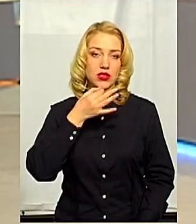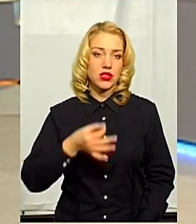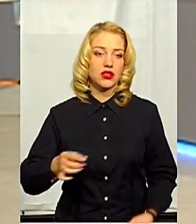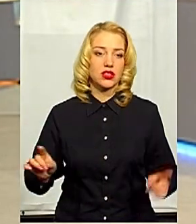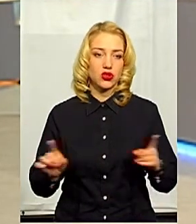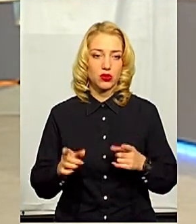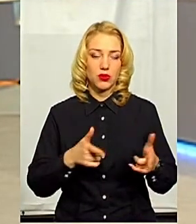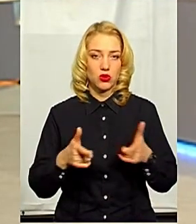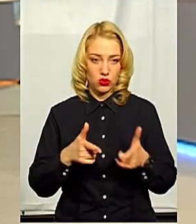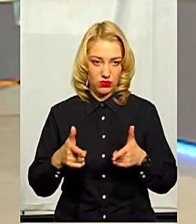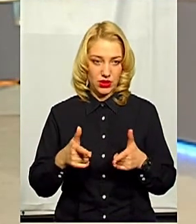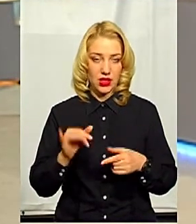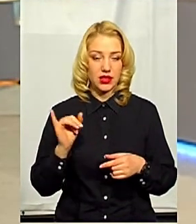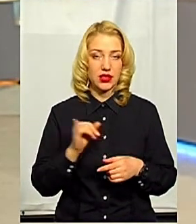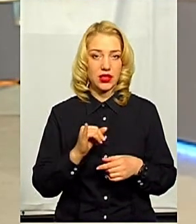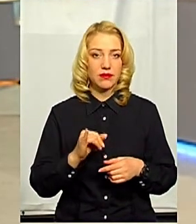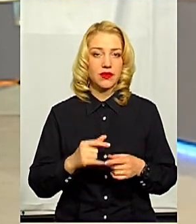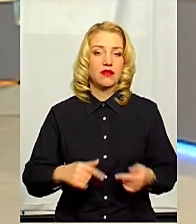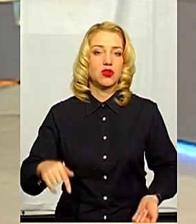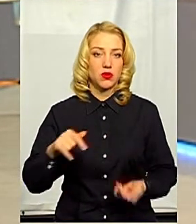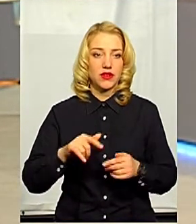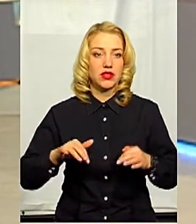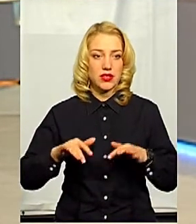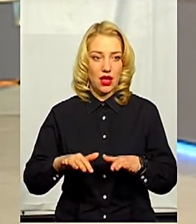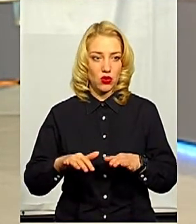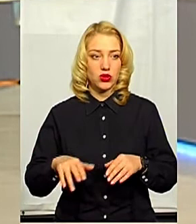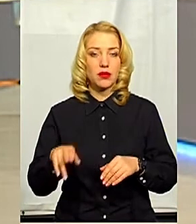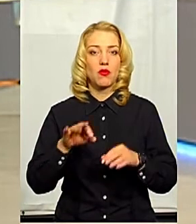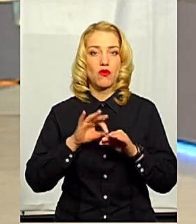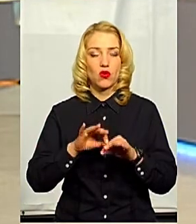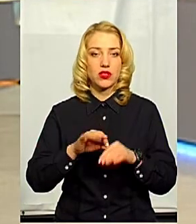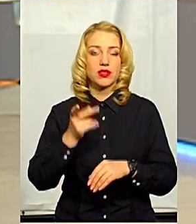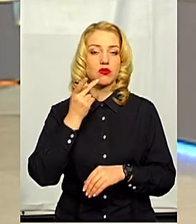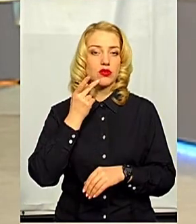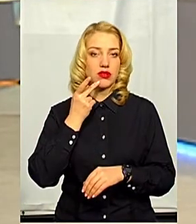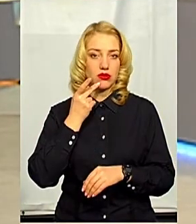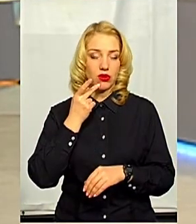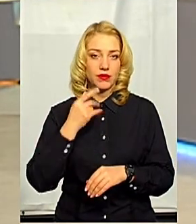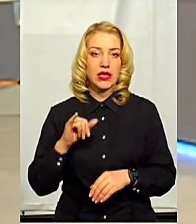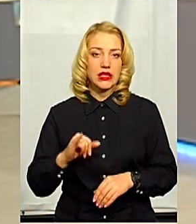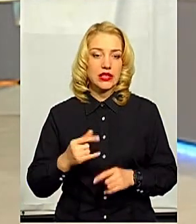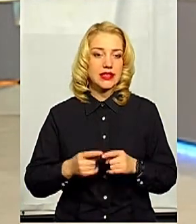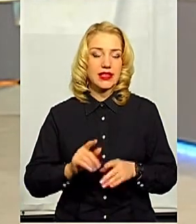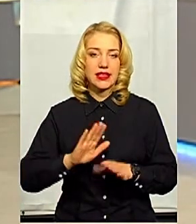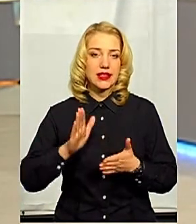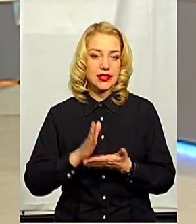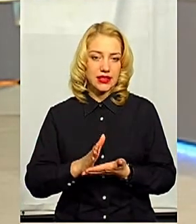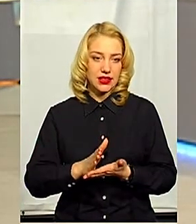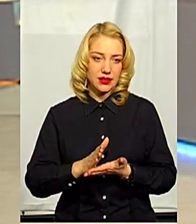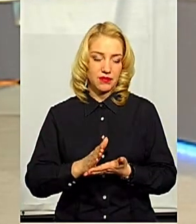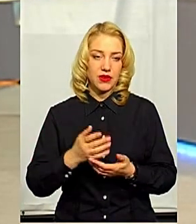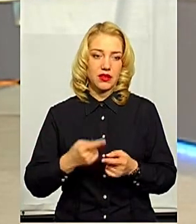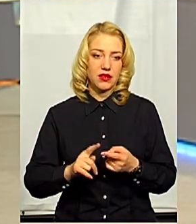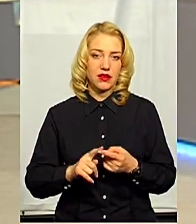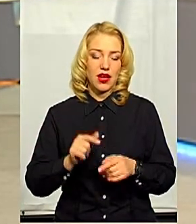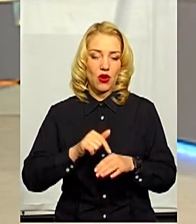що підготовка і відповідні заходи проводяться постійно. Це не є реагування